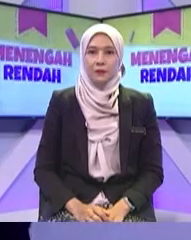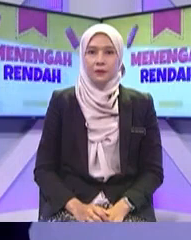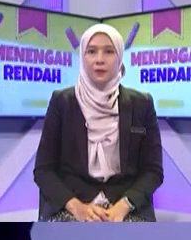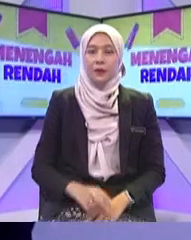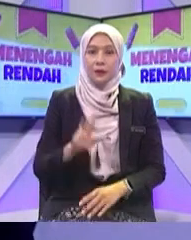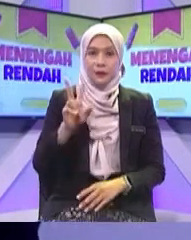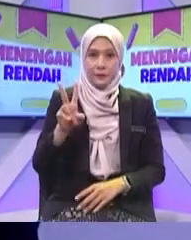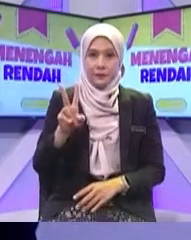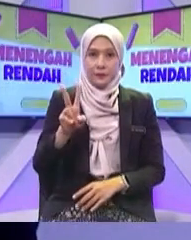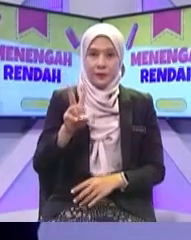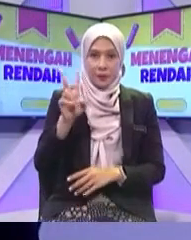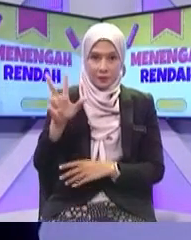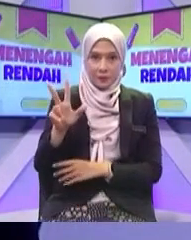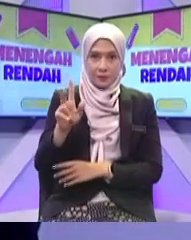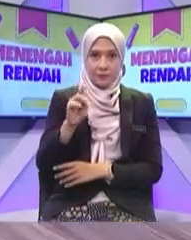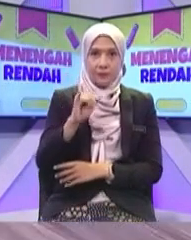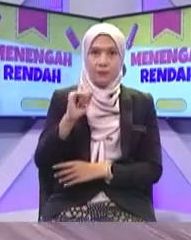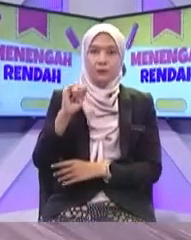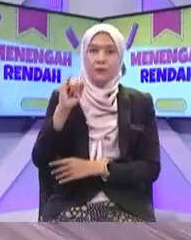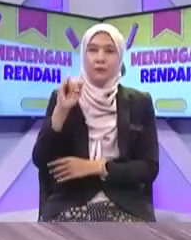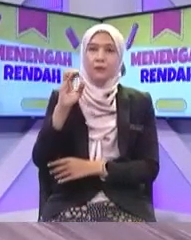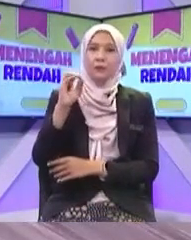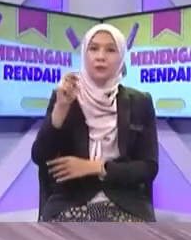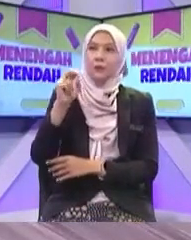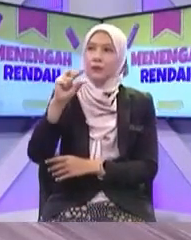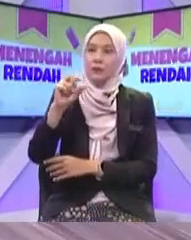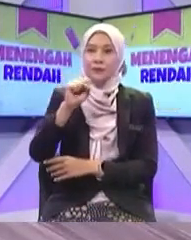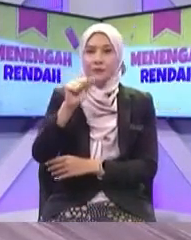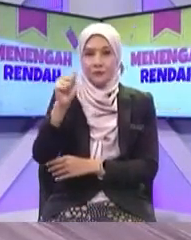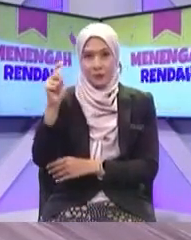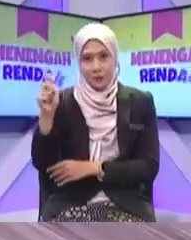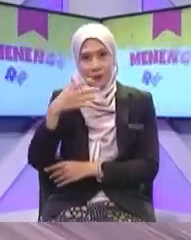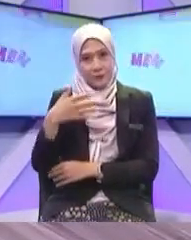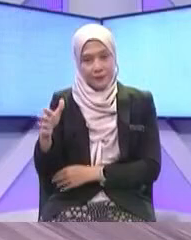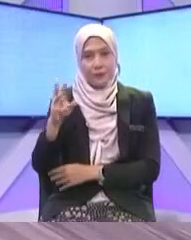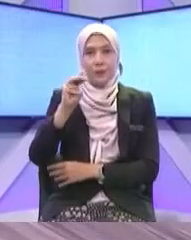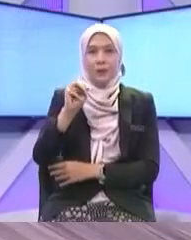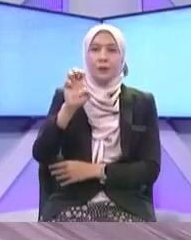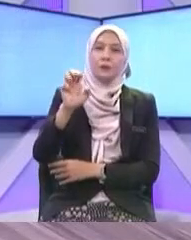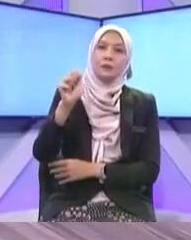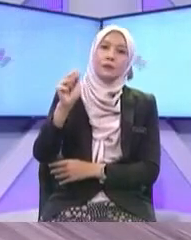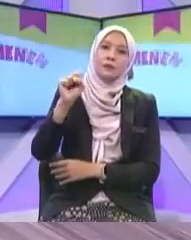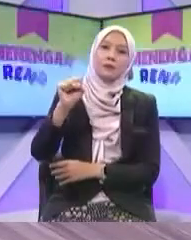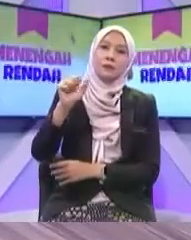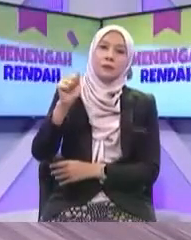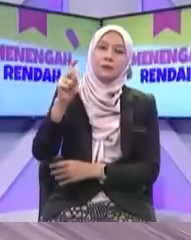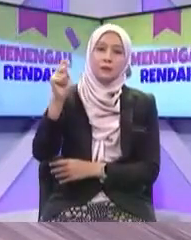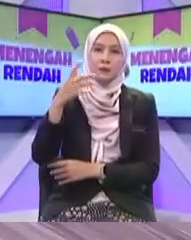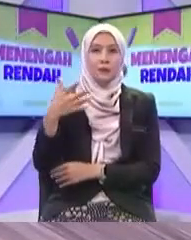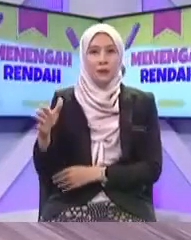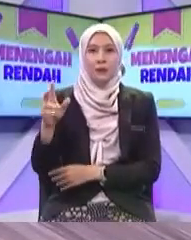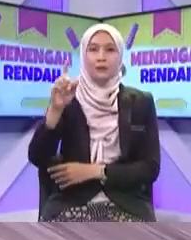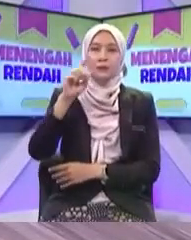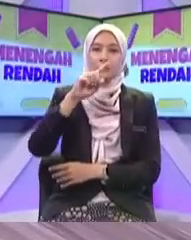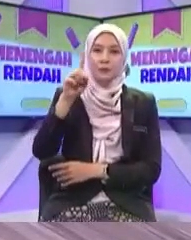Boleh faham Adik-adik Stiri lagi semua Stiri lagi Murid-murid di rumah Saya yakin Murid-murid Tekan